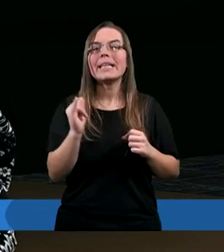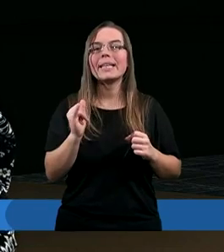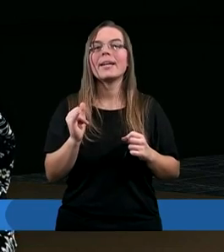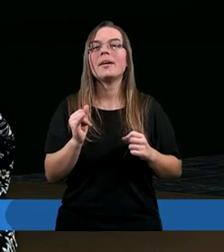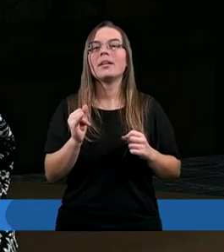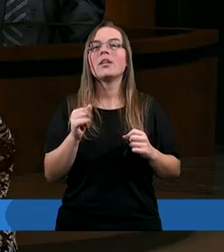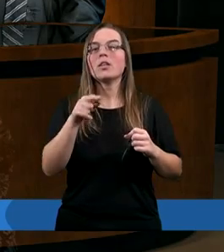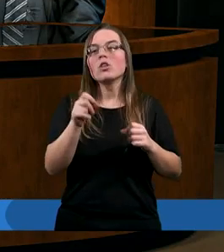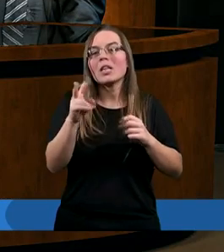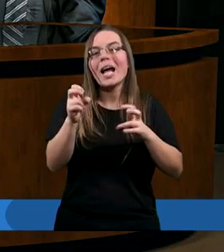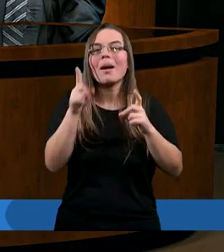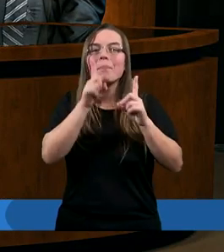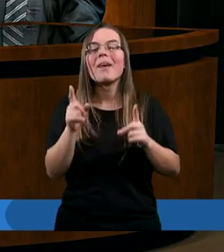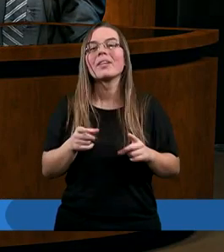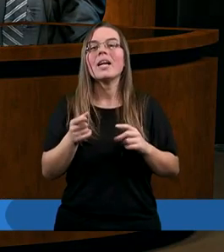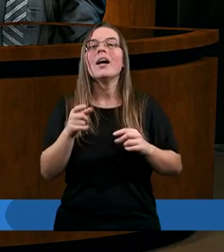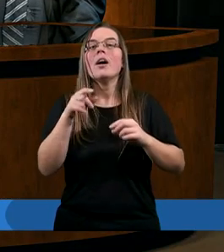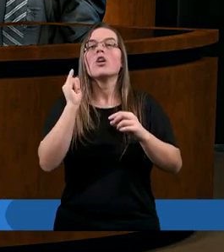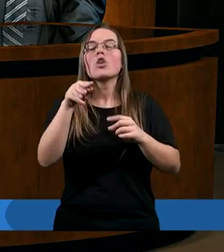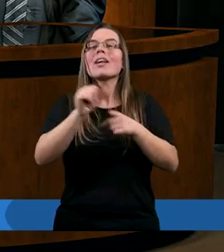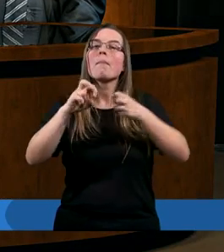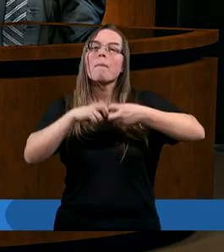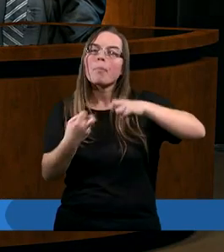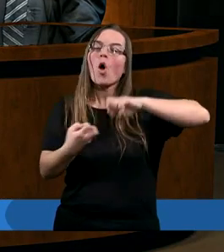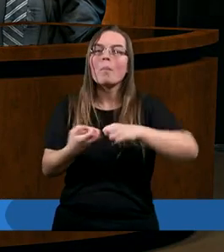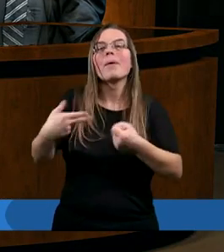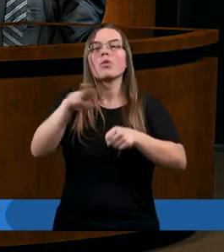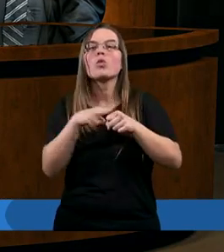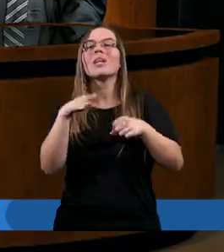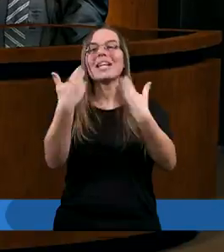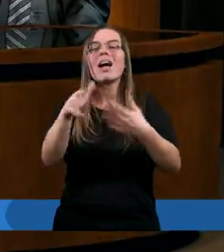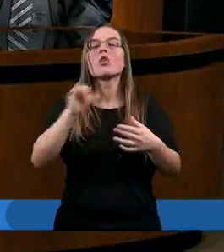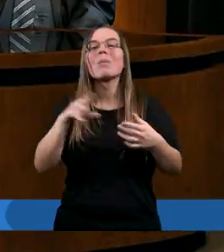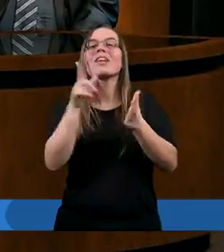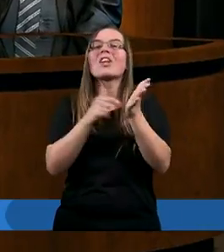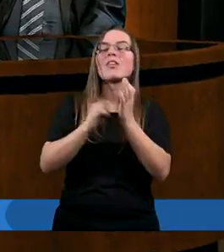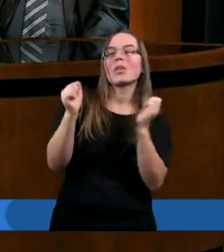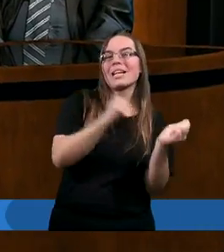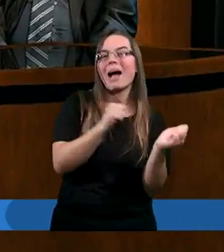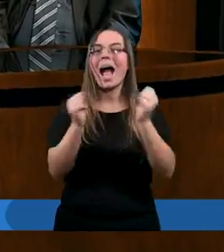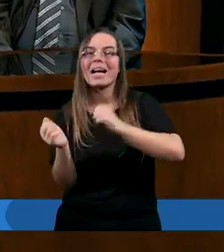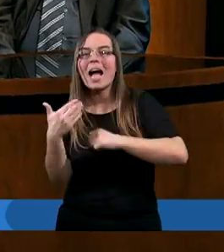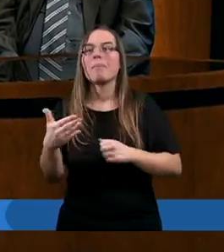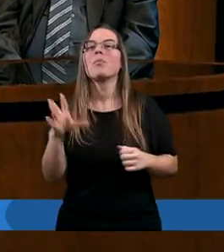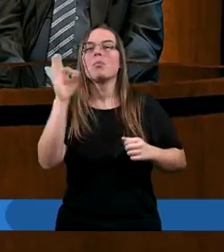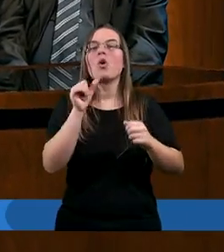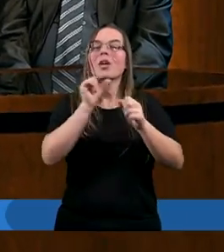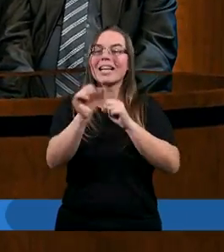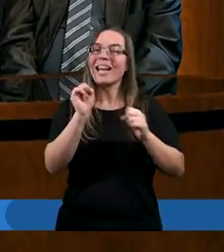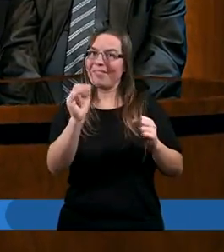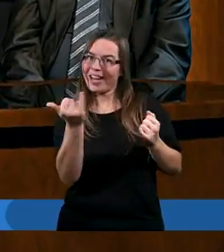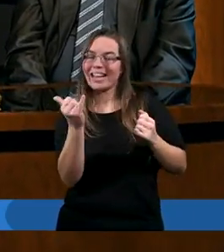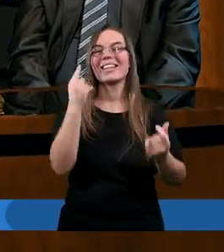I to jest taki problem, z którym ja osobiście też się często zmagam, że jestem w jakiejś